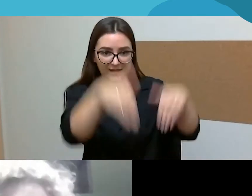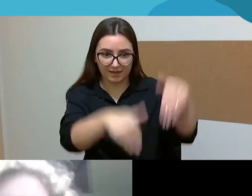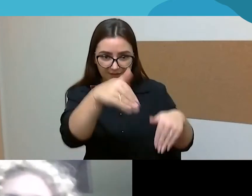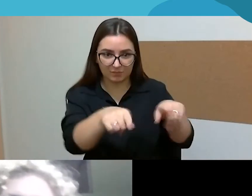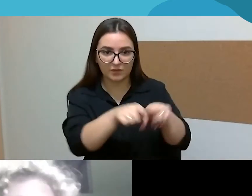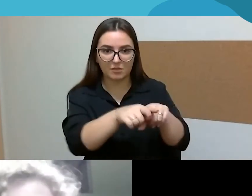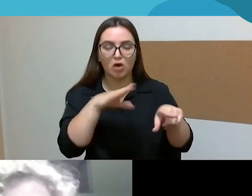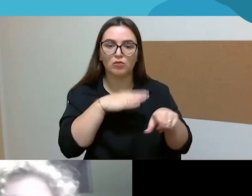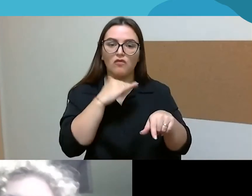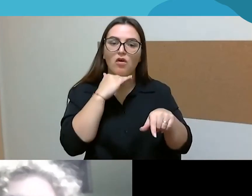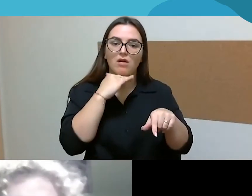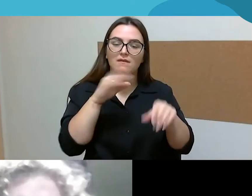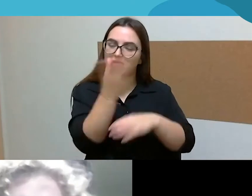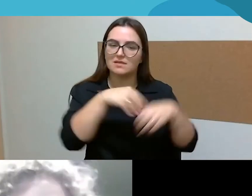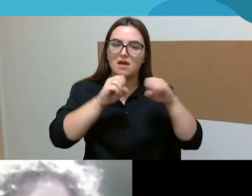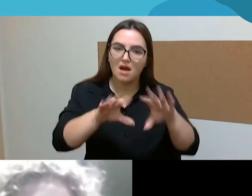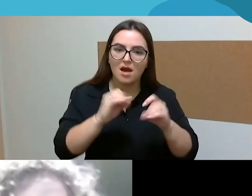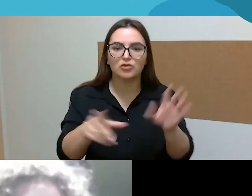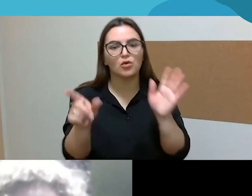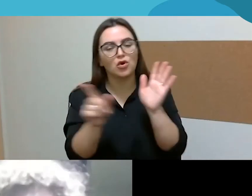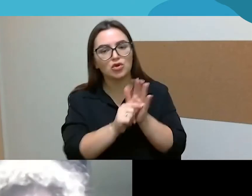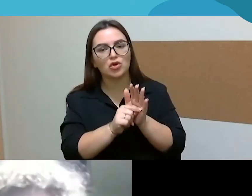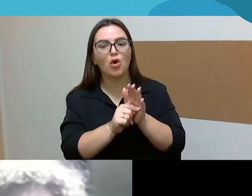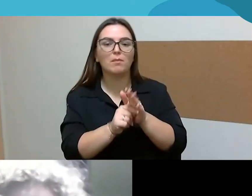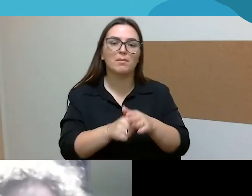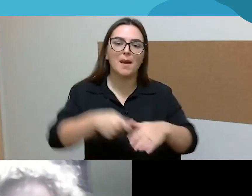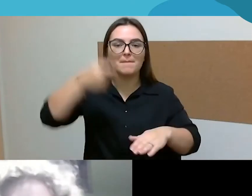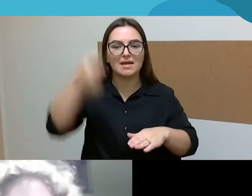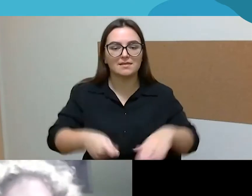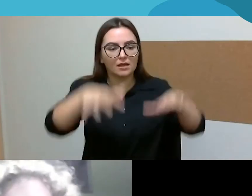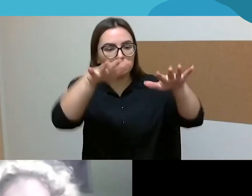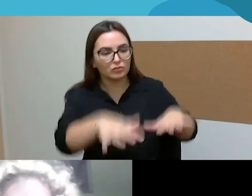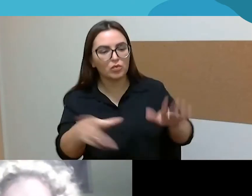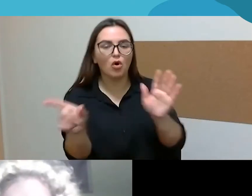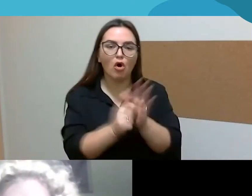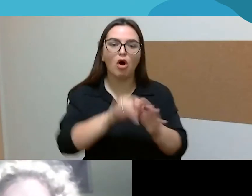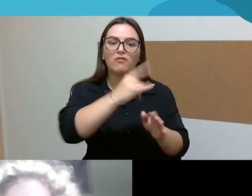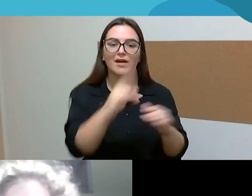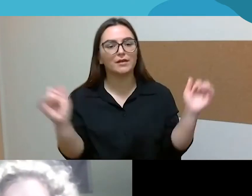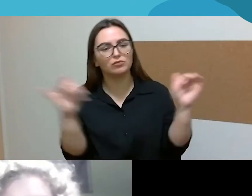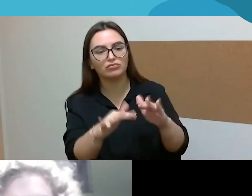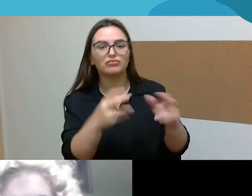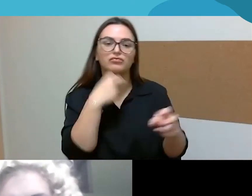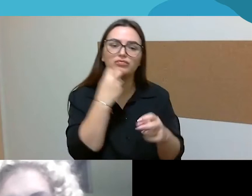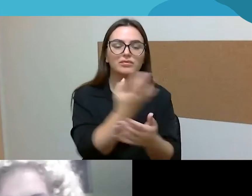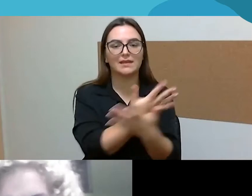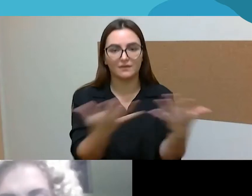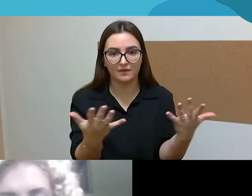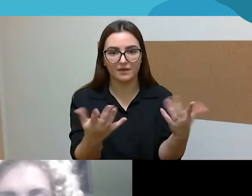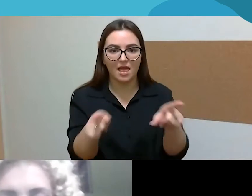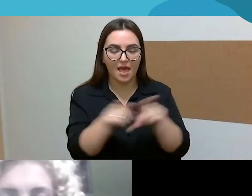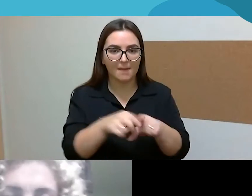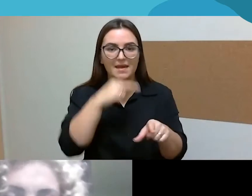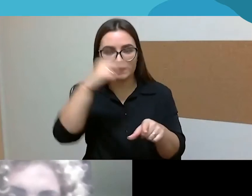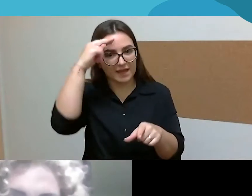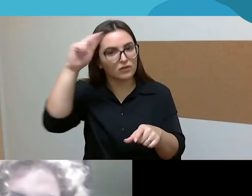kad prezidentūroje turi skambėti vaikų juokas ir taip toliau, taip toliau. Kitaip sakant, toks įspūdžius susidari, kad ta tėvystė yra prisimenama